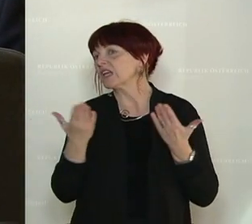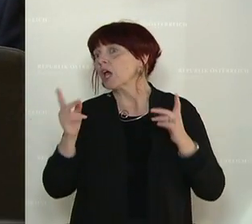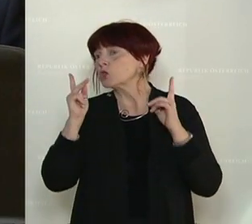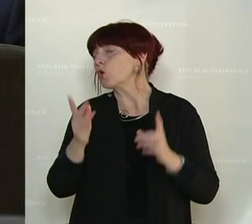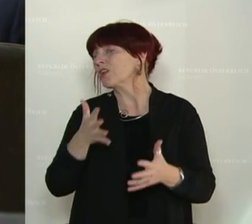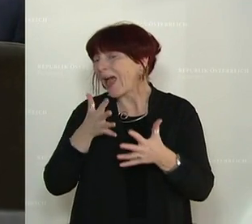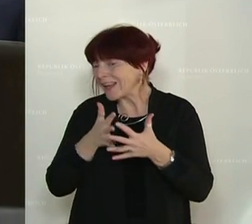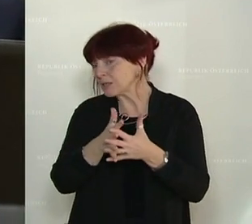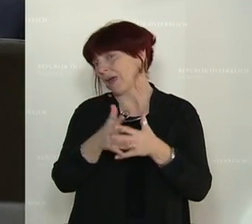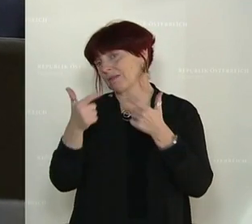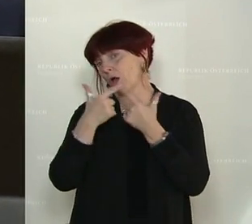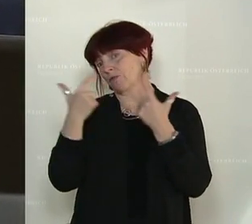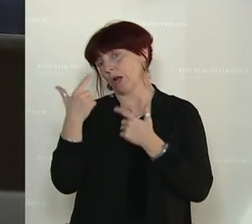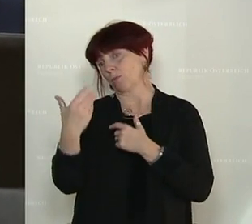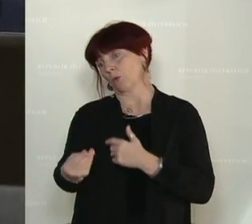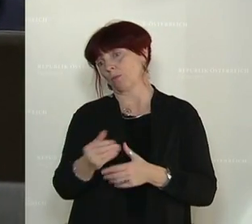und informiert wird.